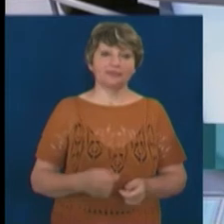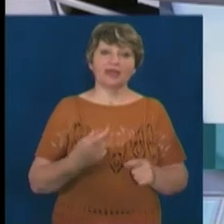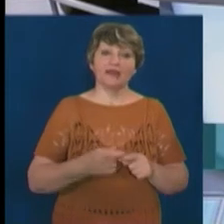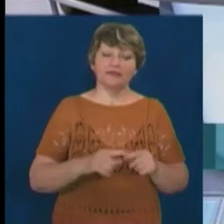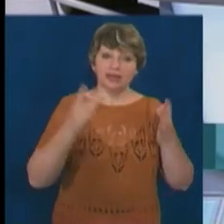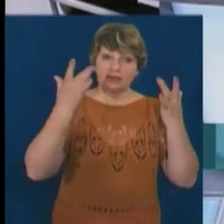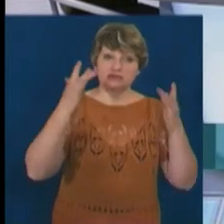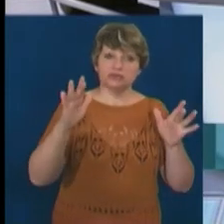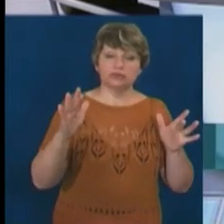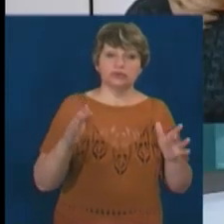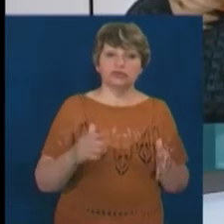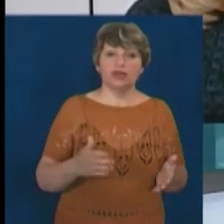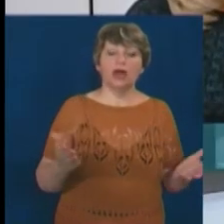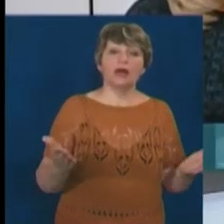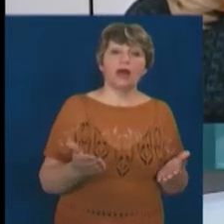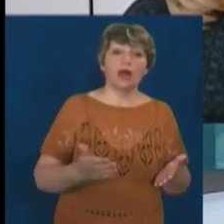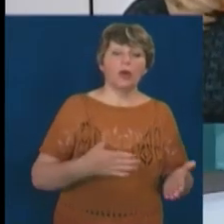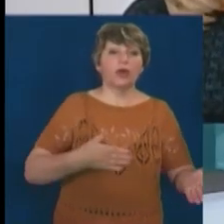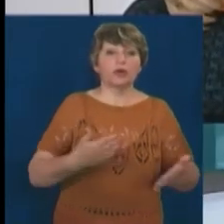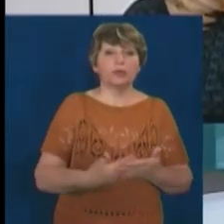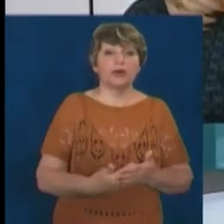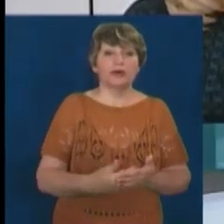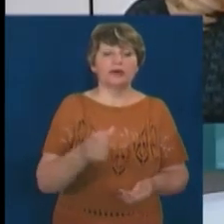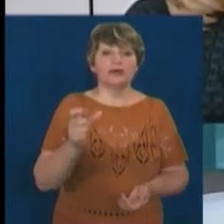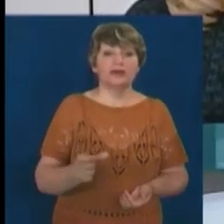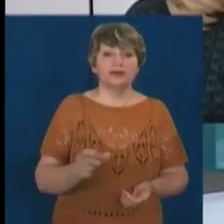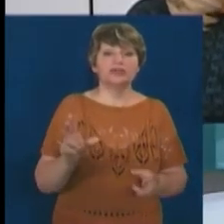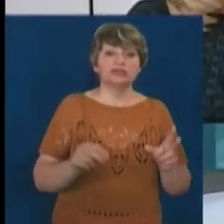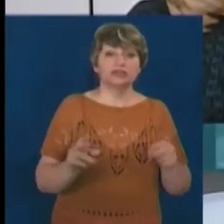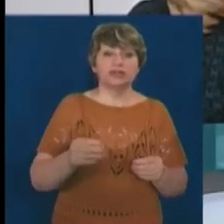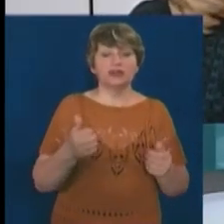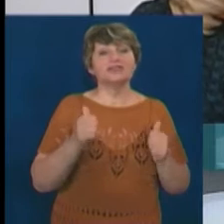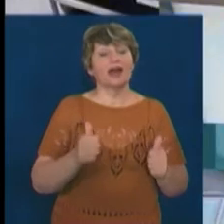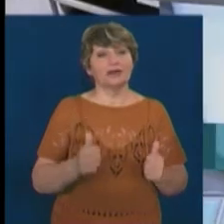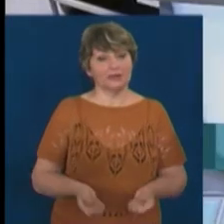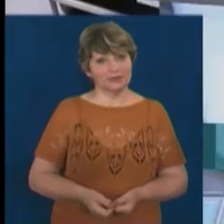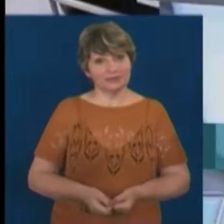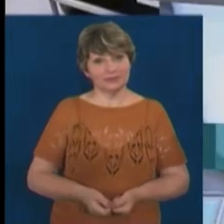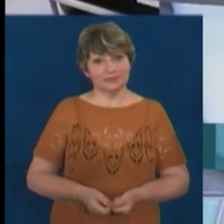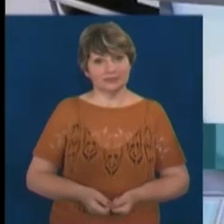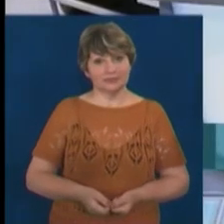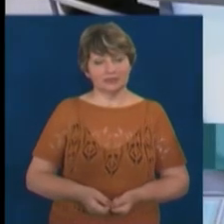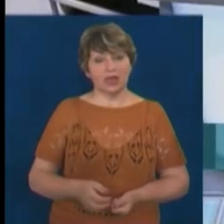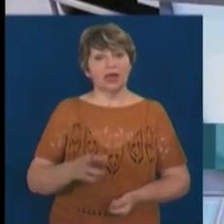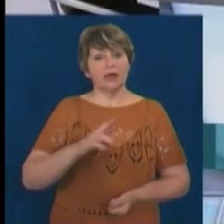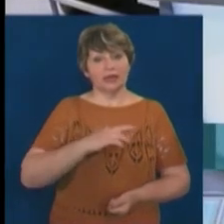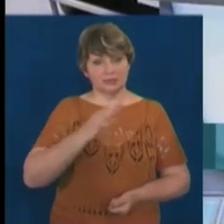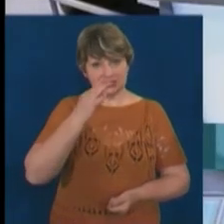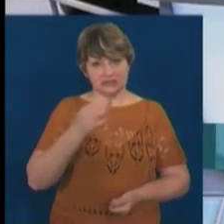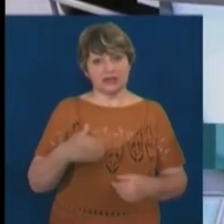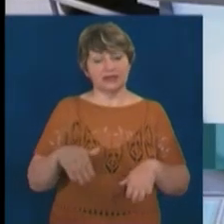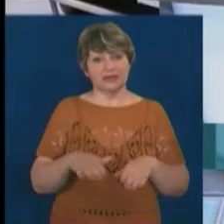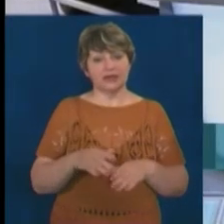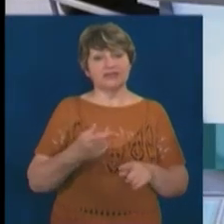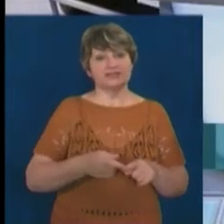який він портрет черкаського громадського активіста? Гарне питання. Я б сказав так. Це